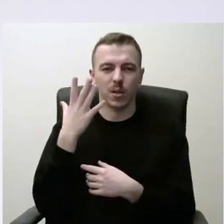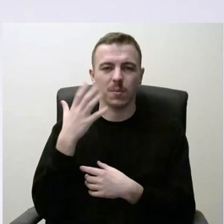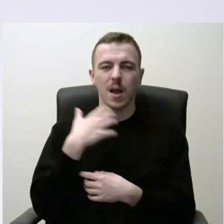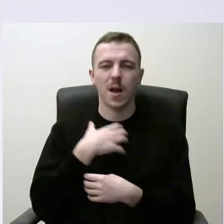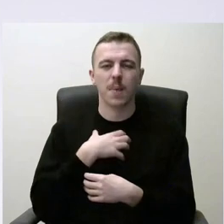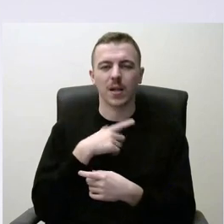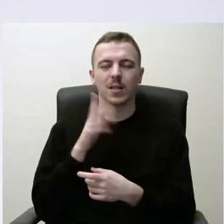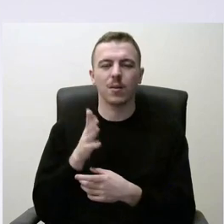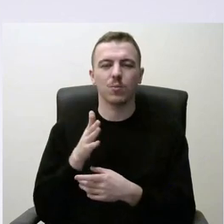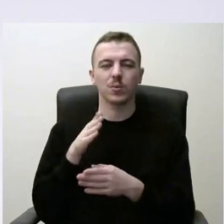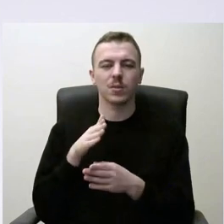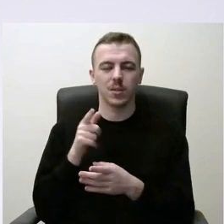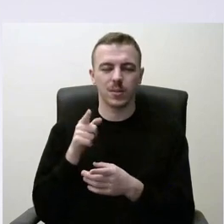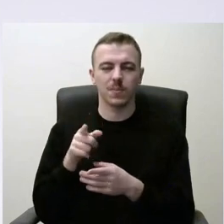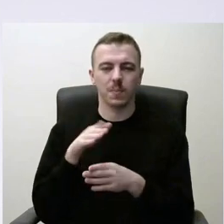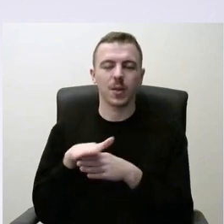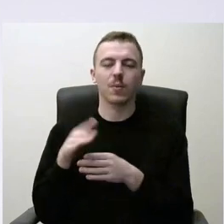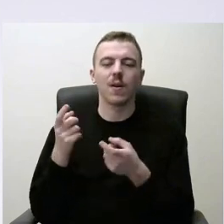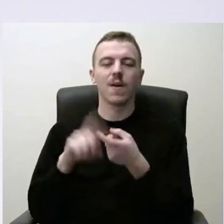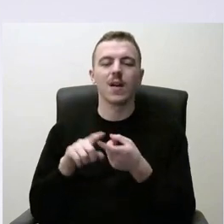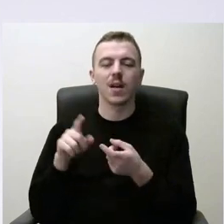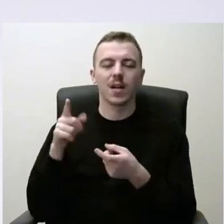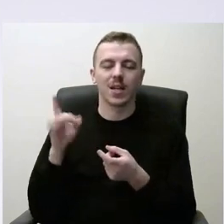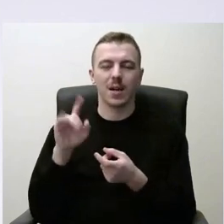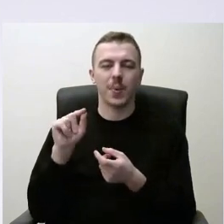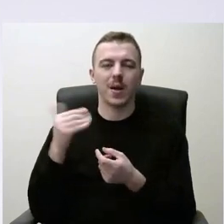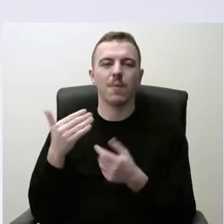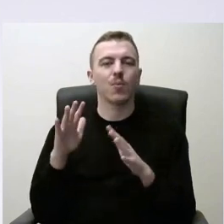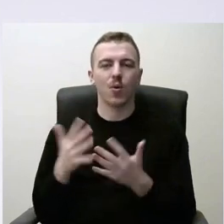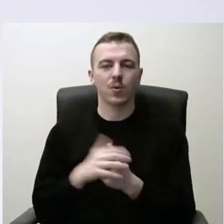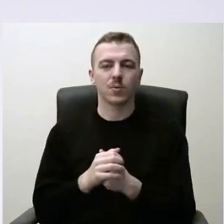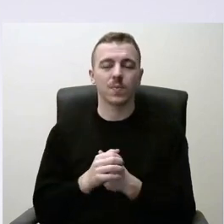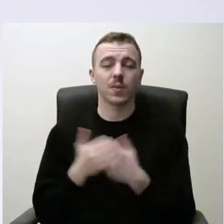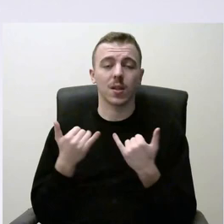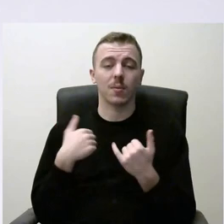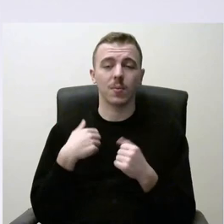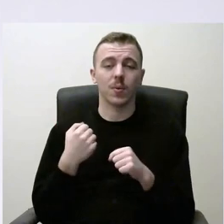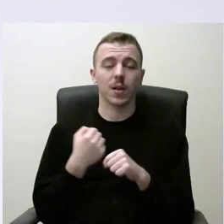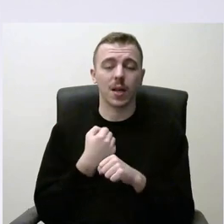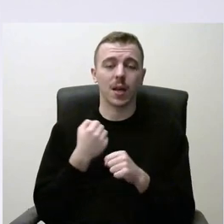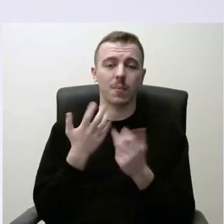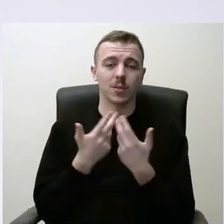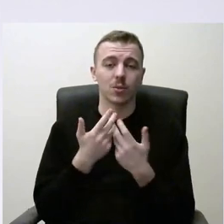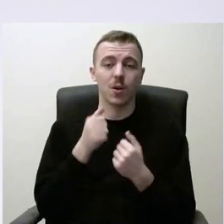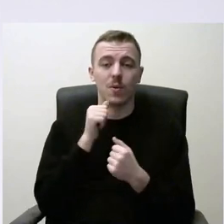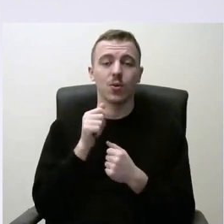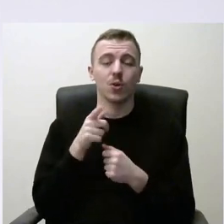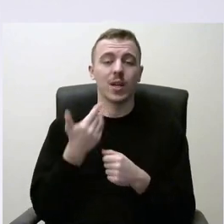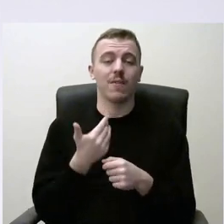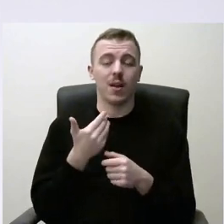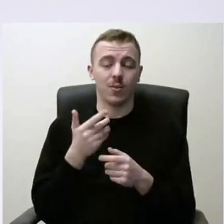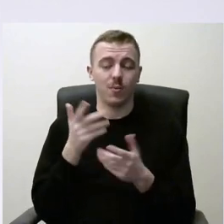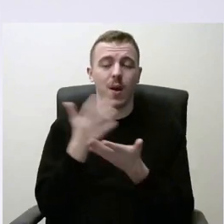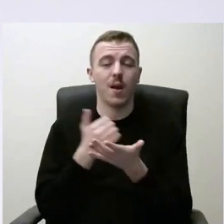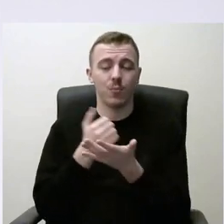įpildosi iš gyventojų paimų mokesčių. Tai šitoj vietoj mes dabar turbūt pasverkime tokį dalyką, jeigu gyventojų paimų mokesčių susimoka